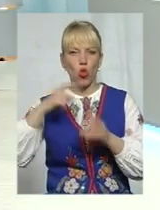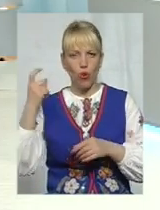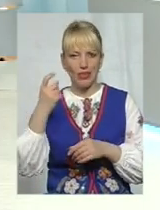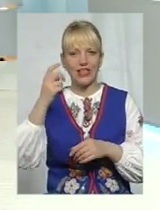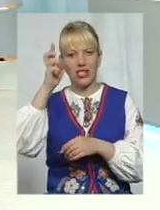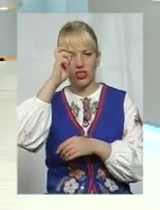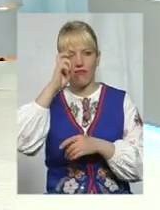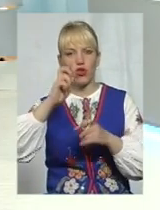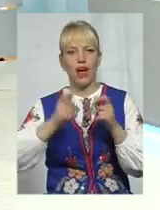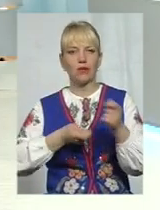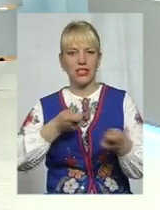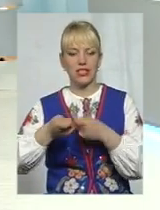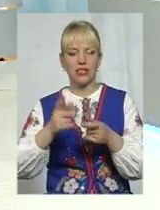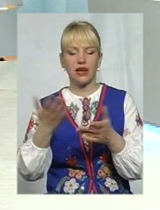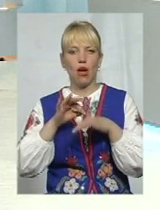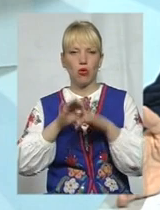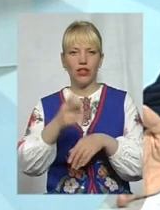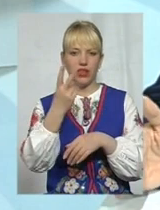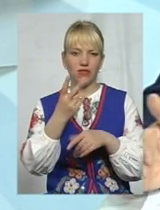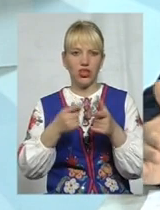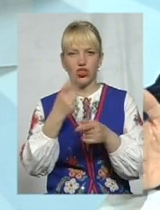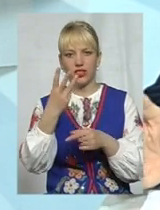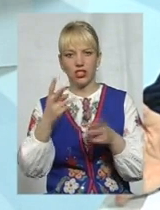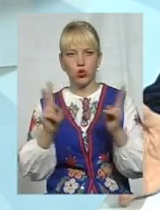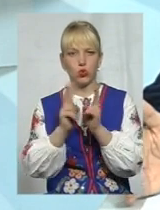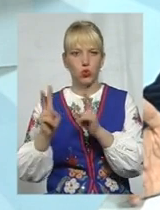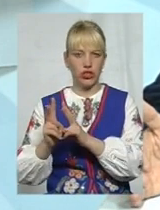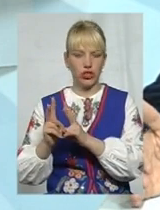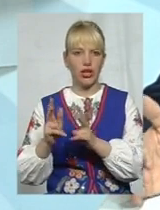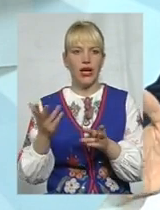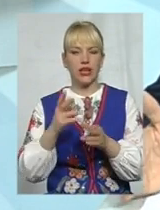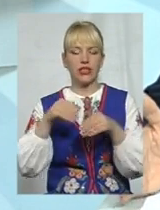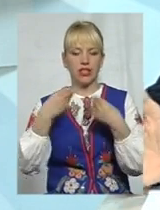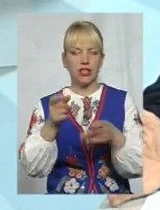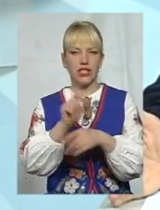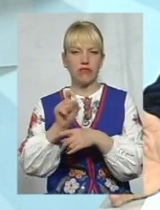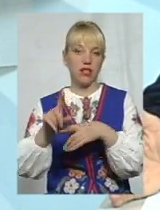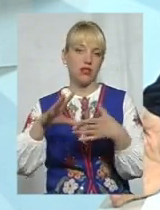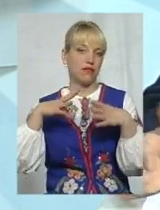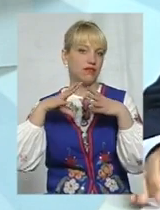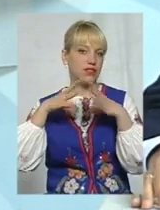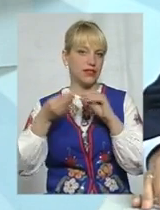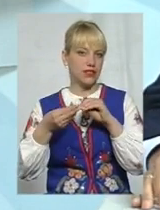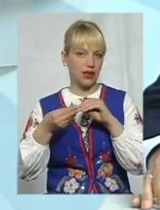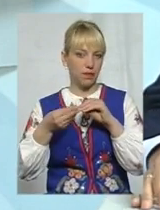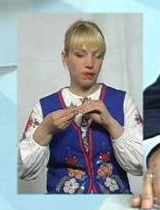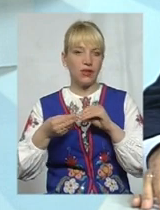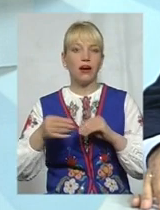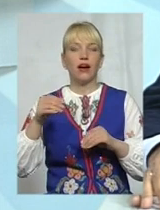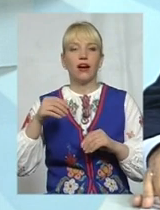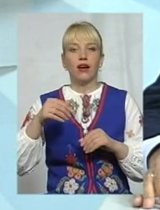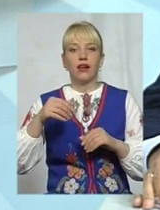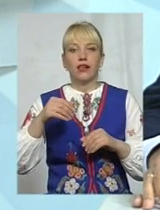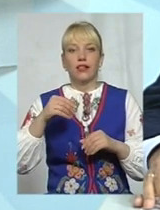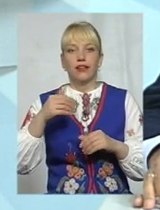яка провела дві чи три зустрічі, поставлені якісь були завдання, і на цьому питання закінчилося. Ви